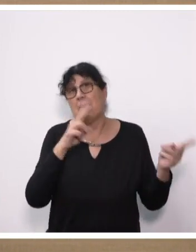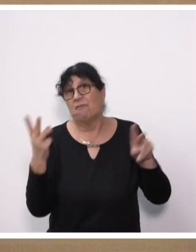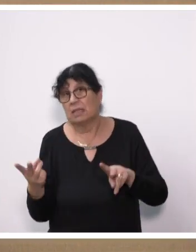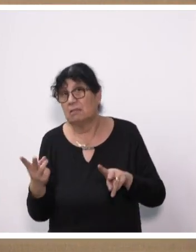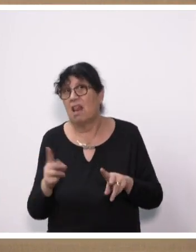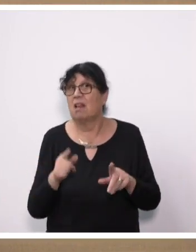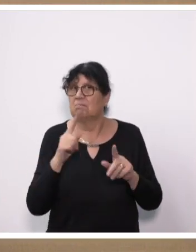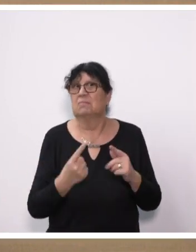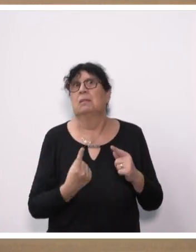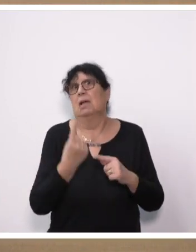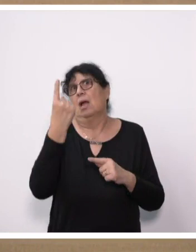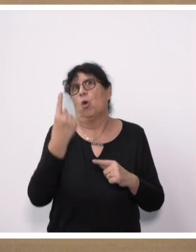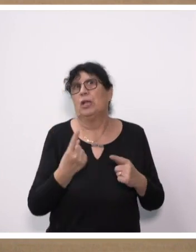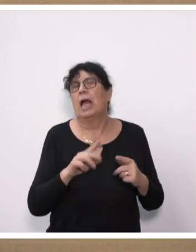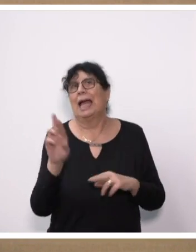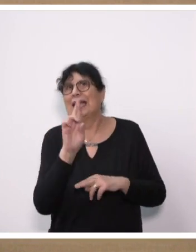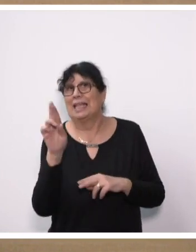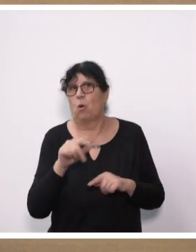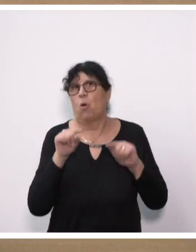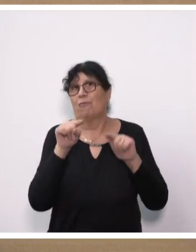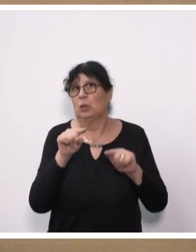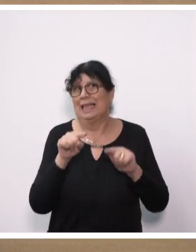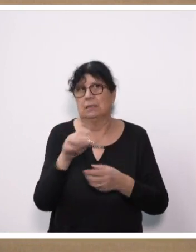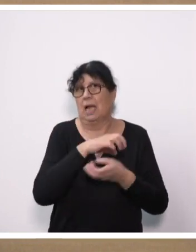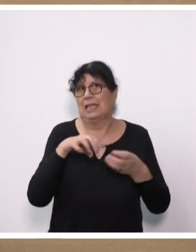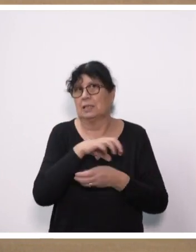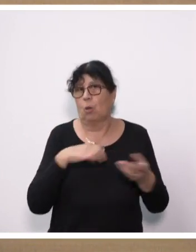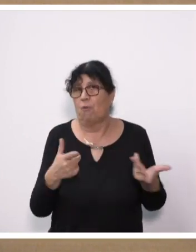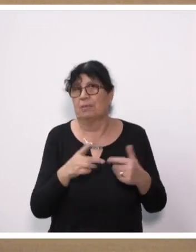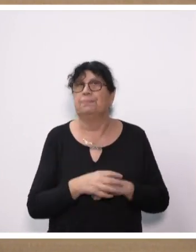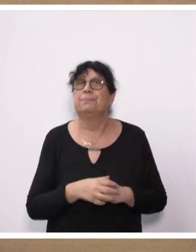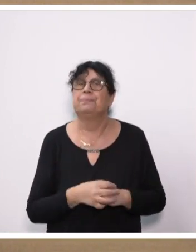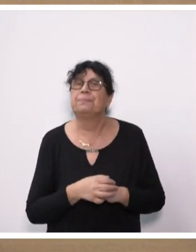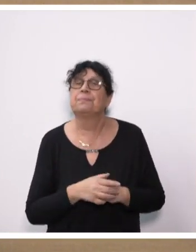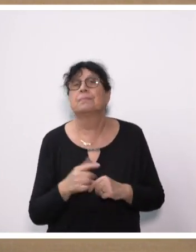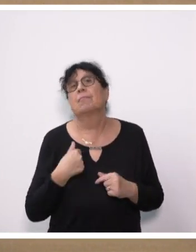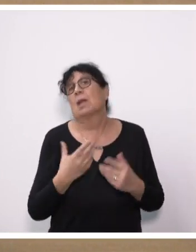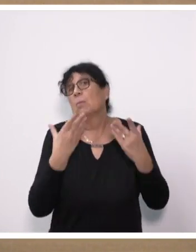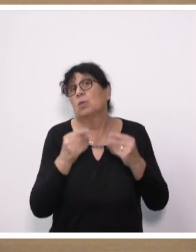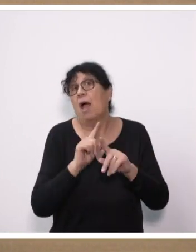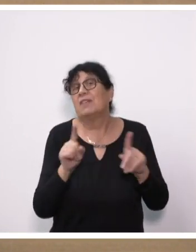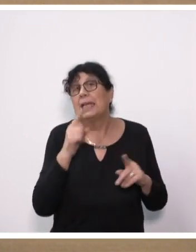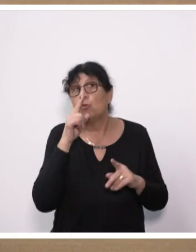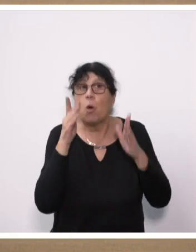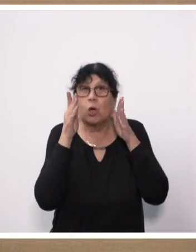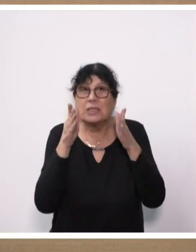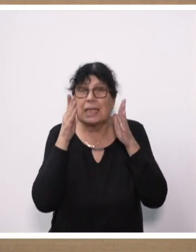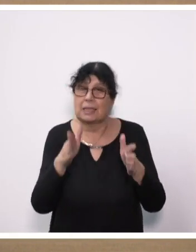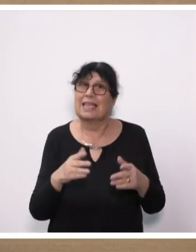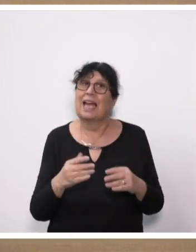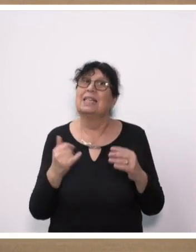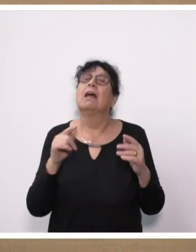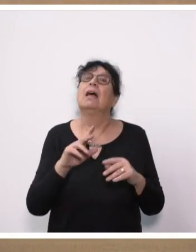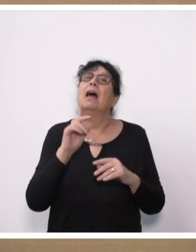solche Katastrophen außerordentlich. Darauf müssen wir uns einstellen. Wir dürfen uns aber nicht nur darauf konzentrieren, erst dann